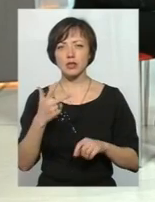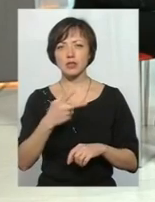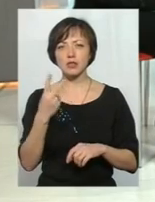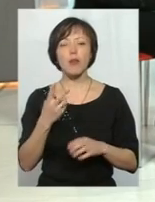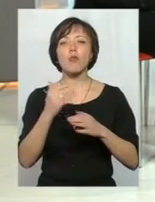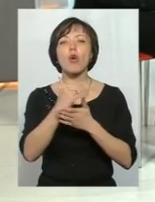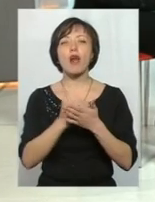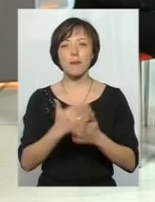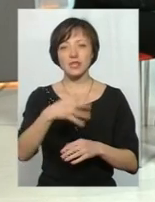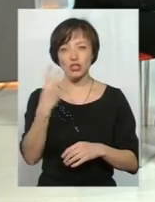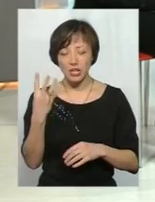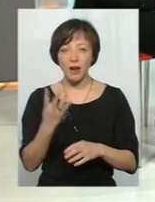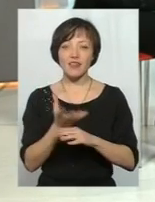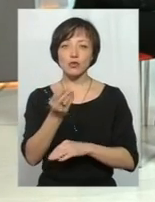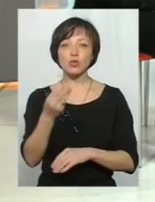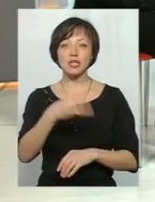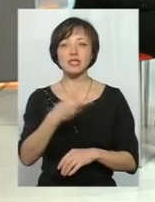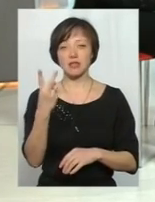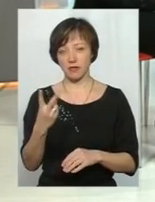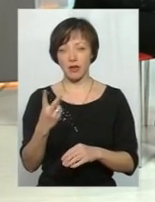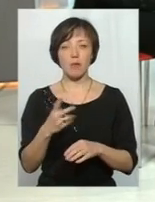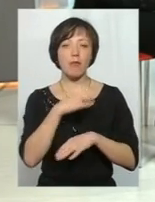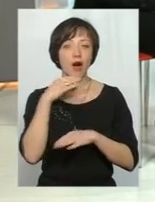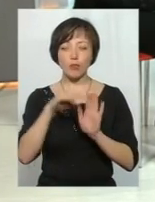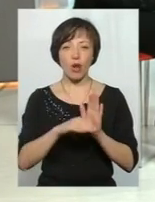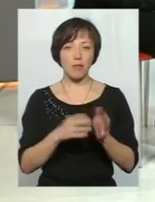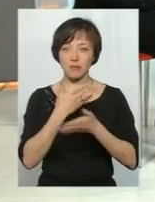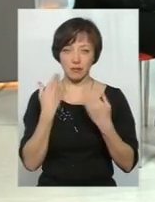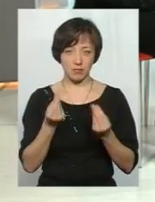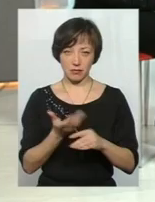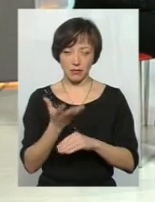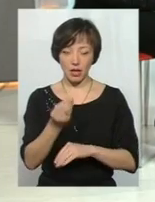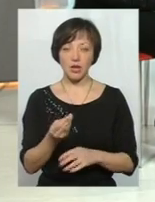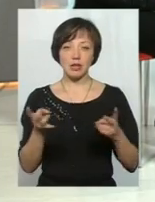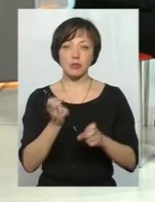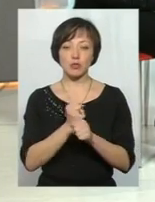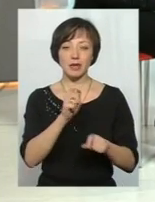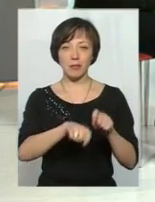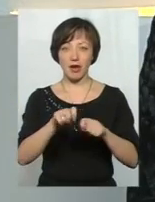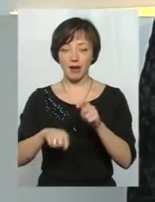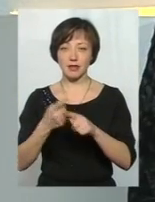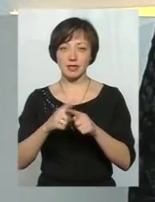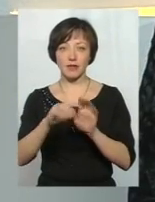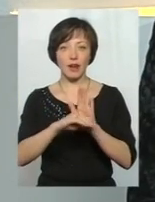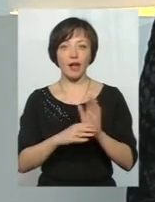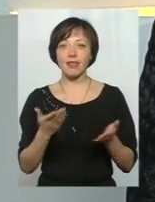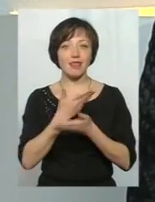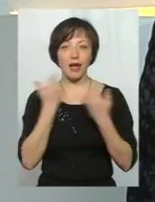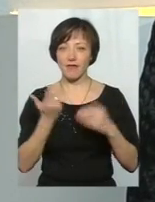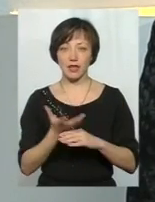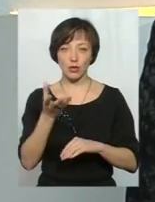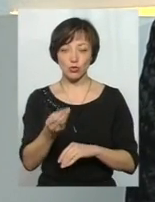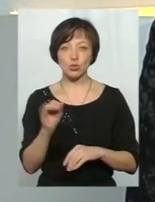програм не фінансується, і я вважаю, що нам потрібно зробити такий аудит цих програм, які не фінансуються, і